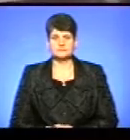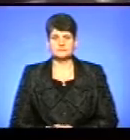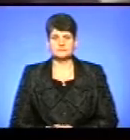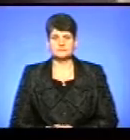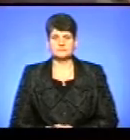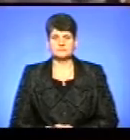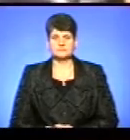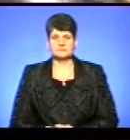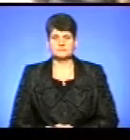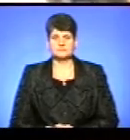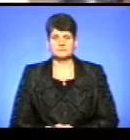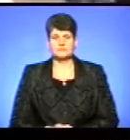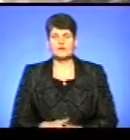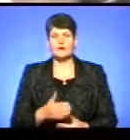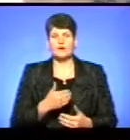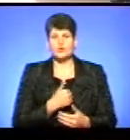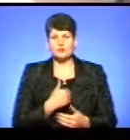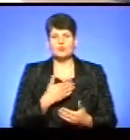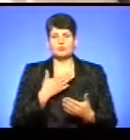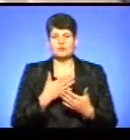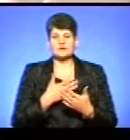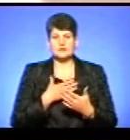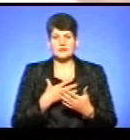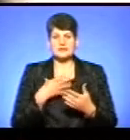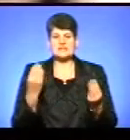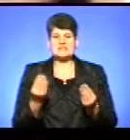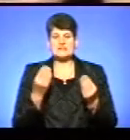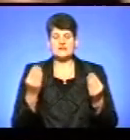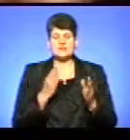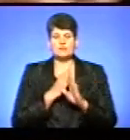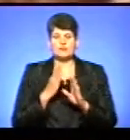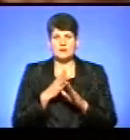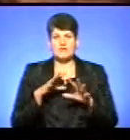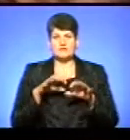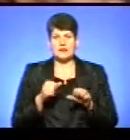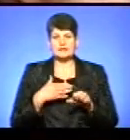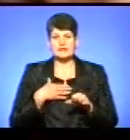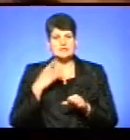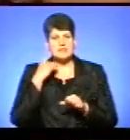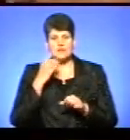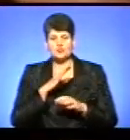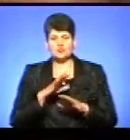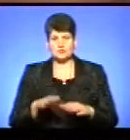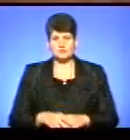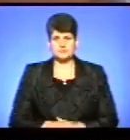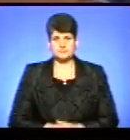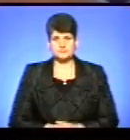Хочем свіжим повітрям дихатися. Влада нас не чує. «Тому що люди живуть тому і не хочуть.